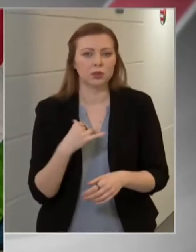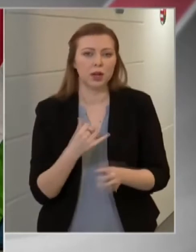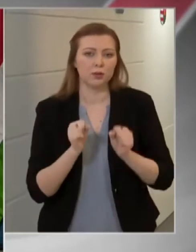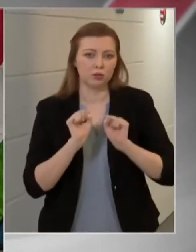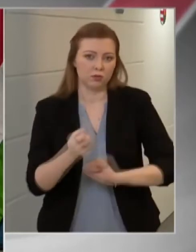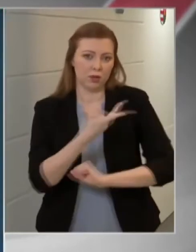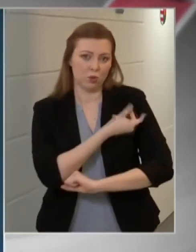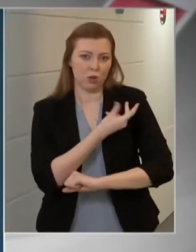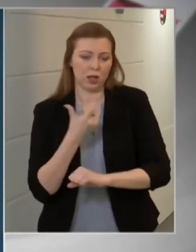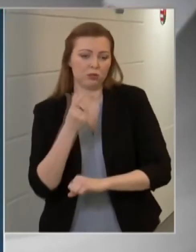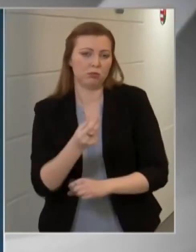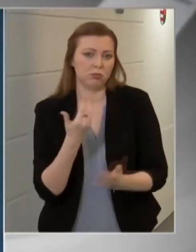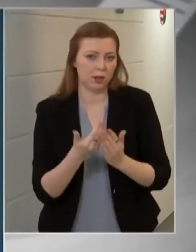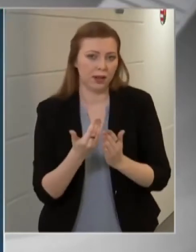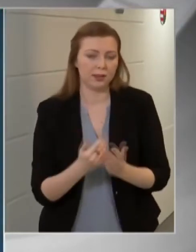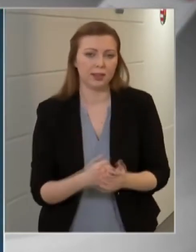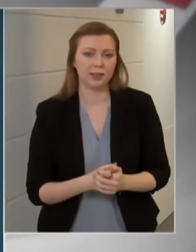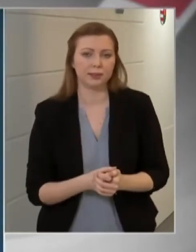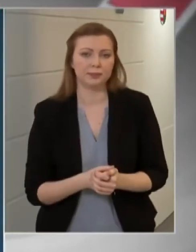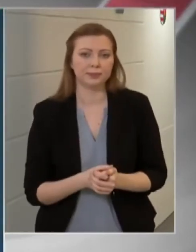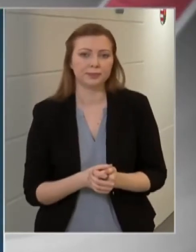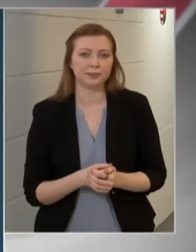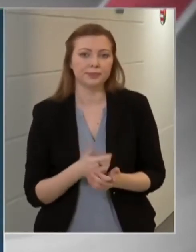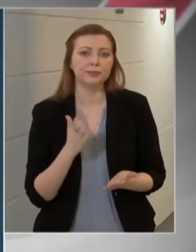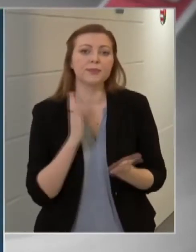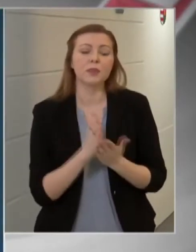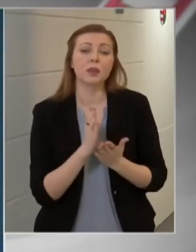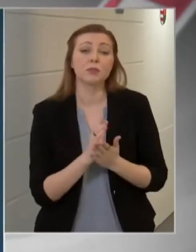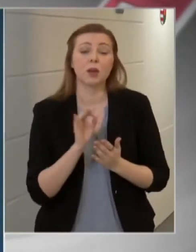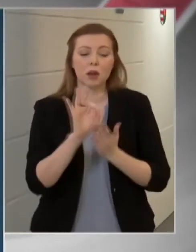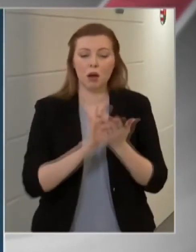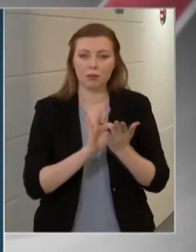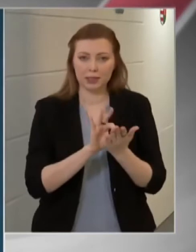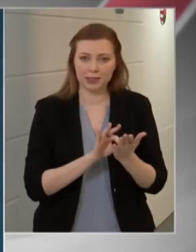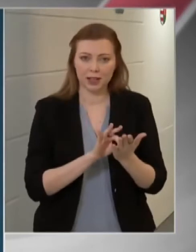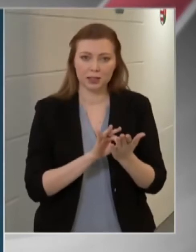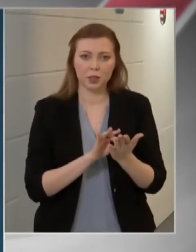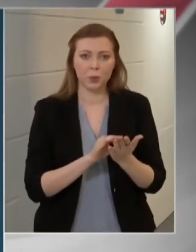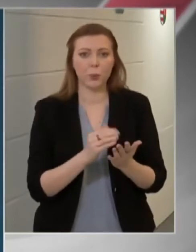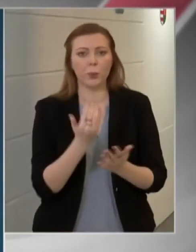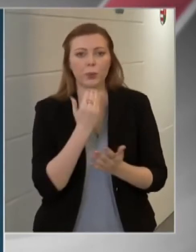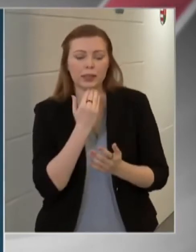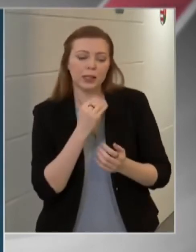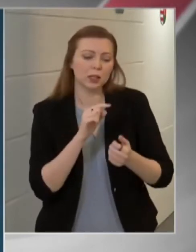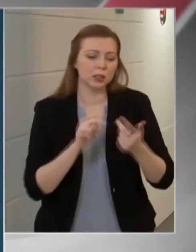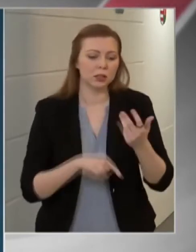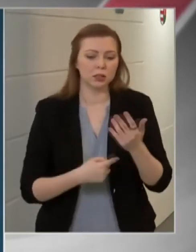védőoltás beadásához, és már az adminisztráció, igények,